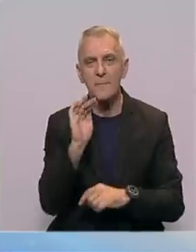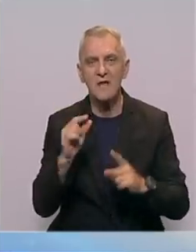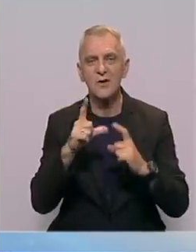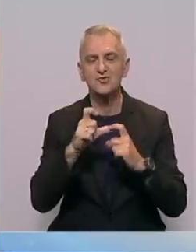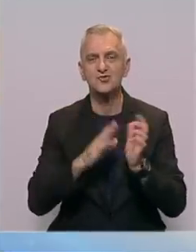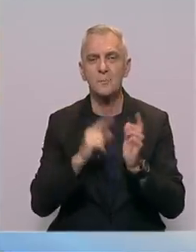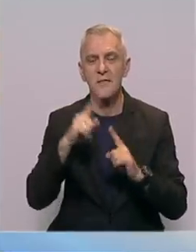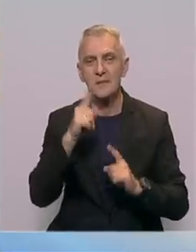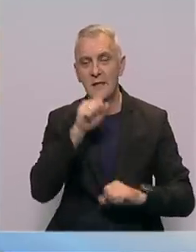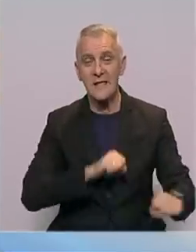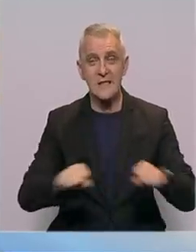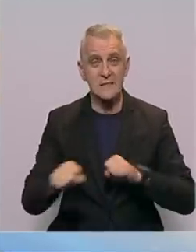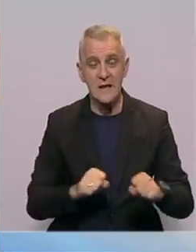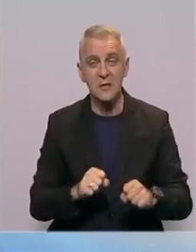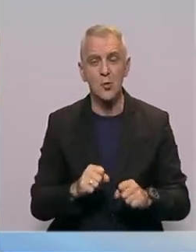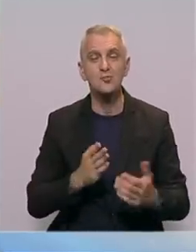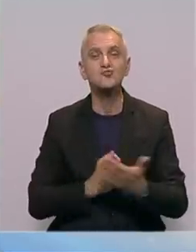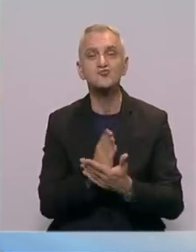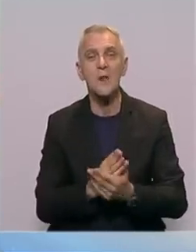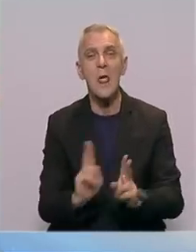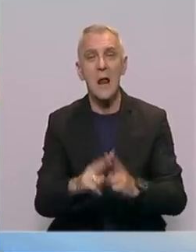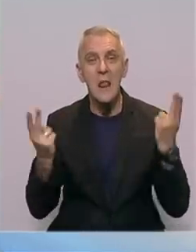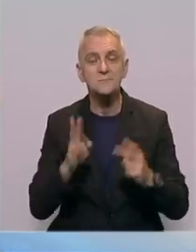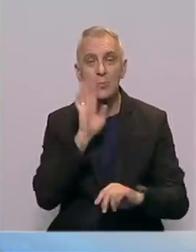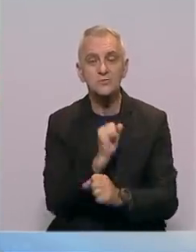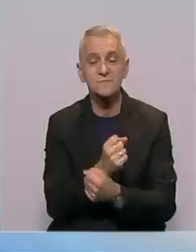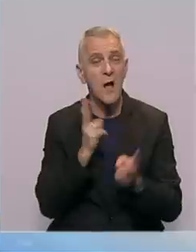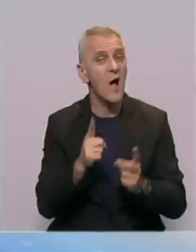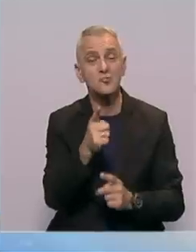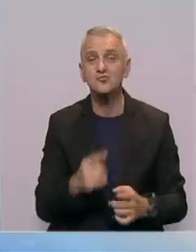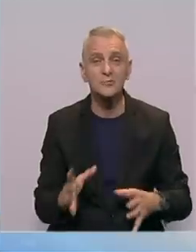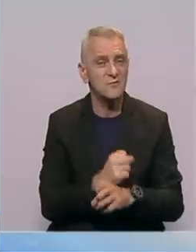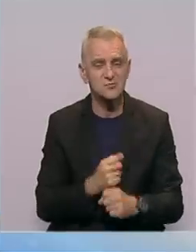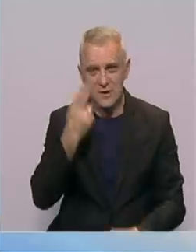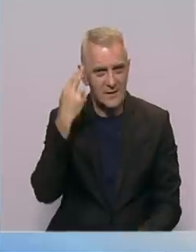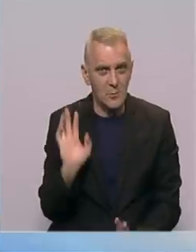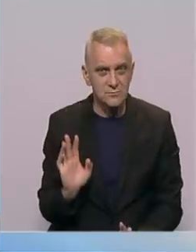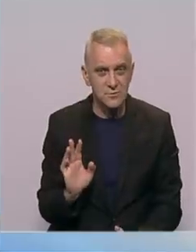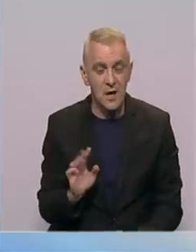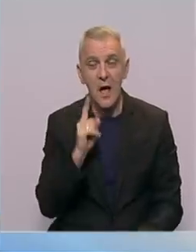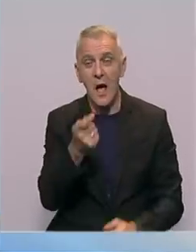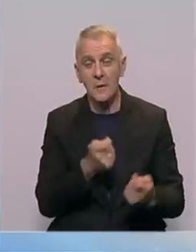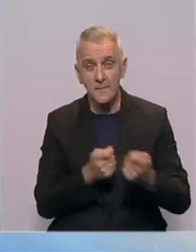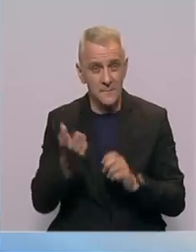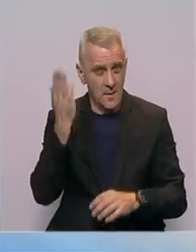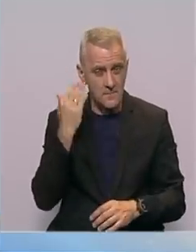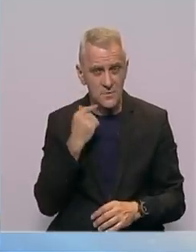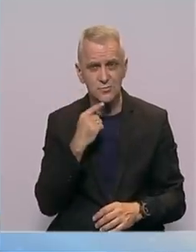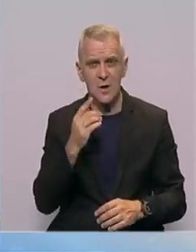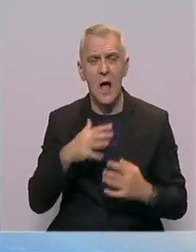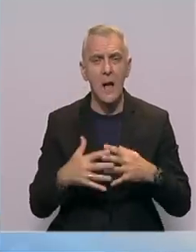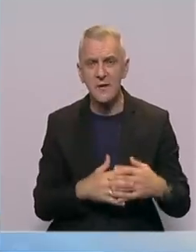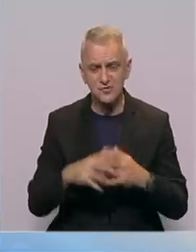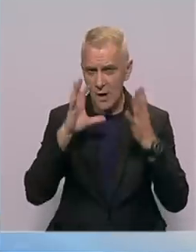i direktora službenog lista BiH. Kako će se to upravno završiti, nije poznato. Na Dodikove poteze prijetodno su reagovali iz